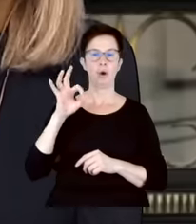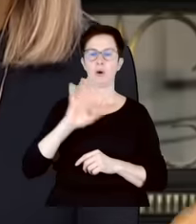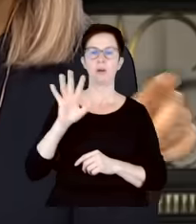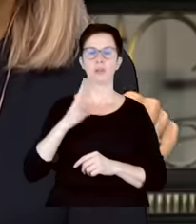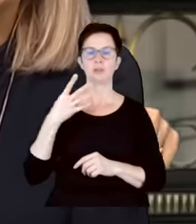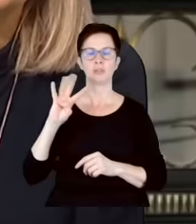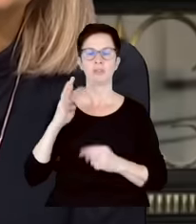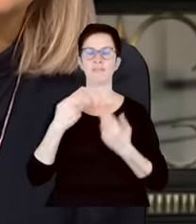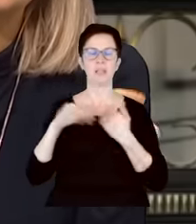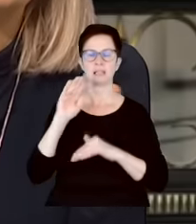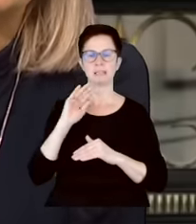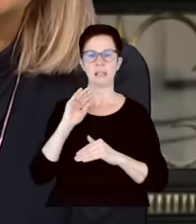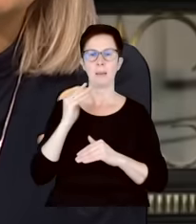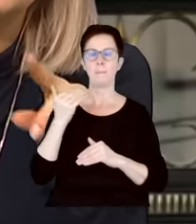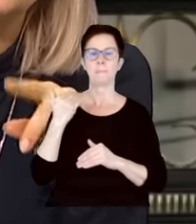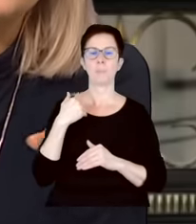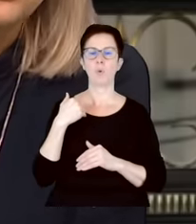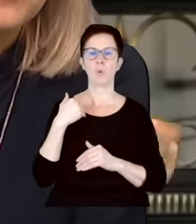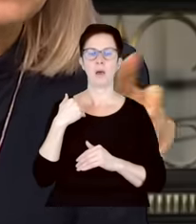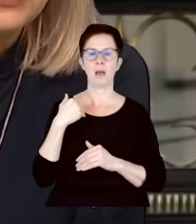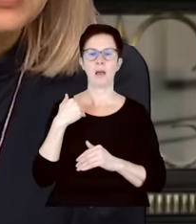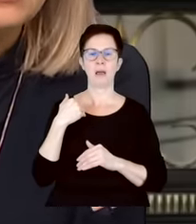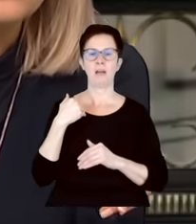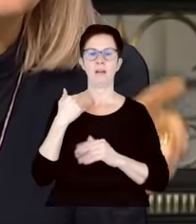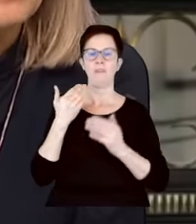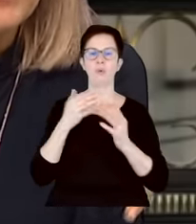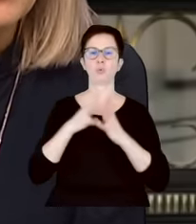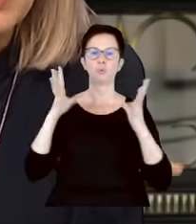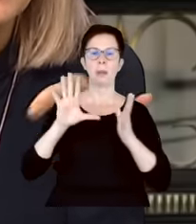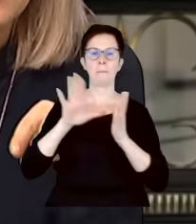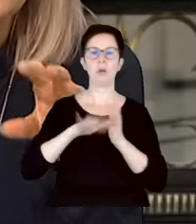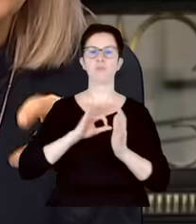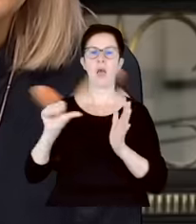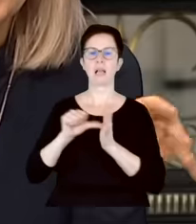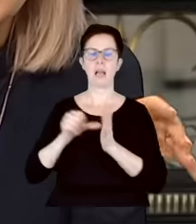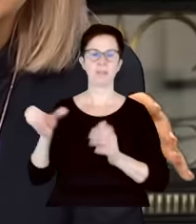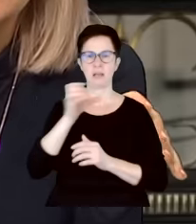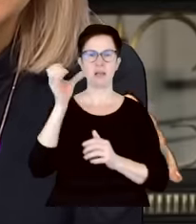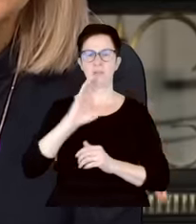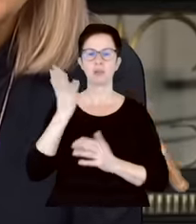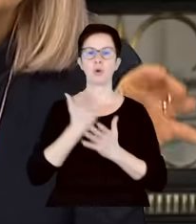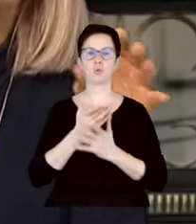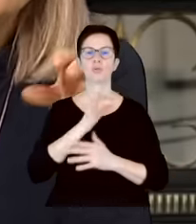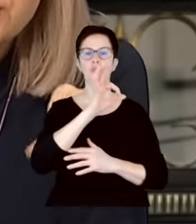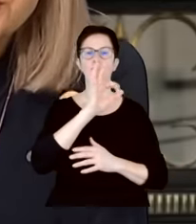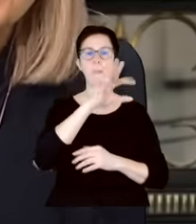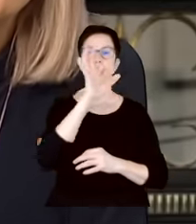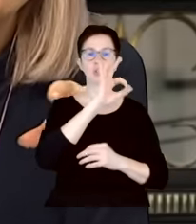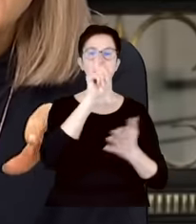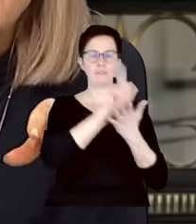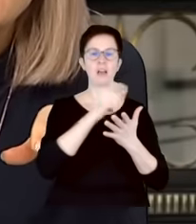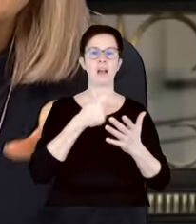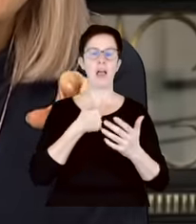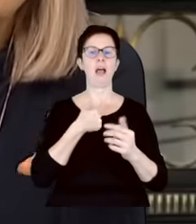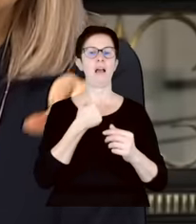więcej, zrobiła tak, że nie wystawiała w większości dużych miast swoich kandydatów, tylko popierała kandydatów, którzy mieli szansę wygrać. Wyjątkiem